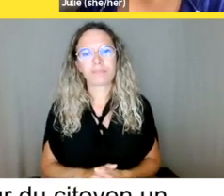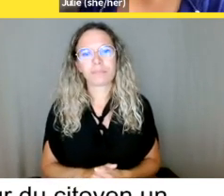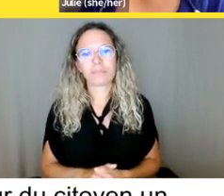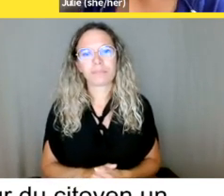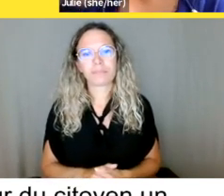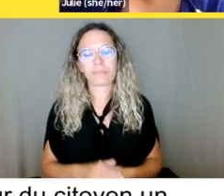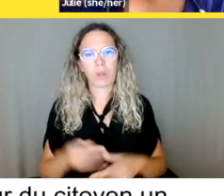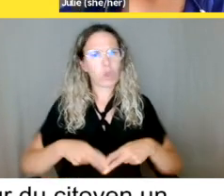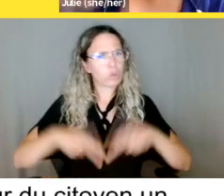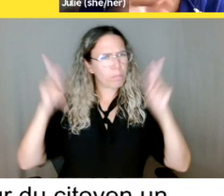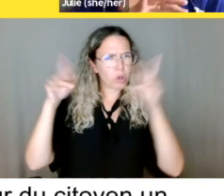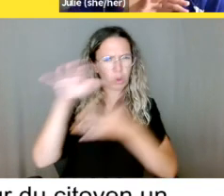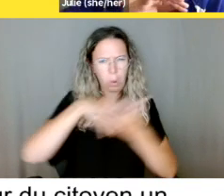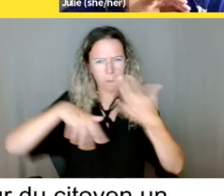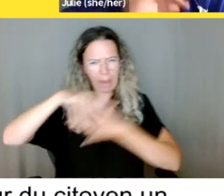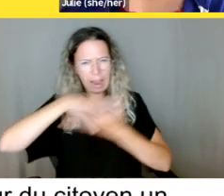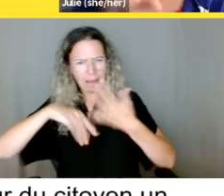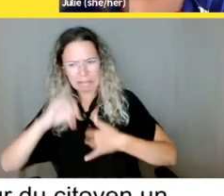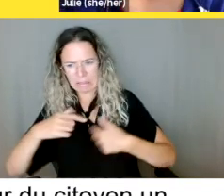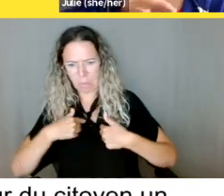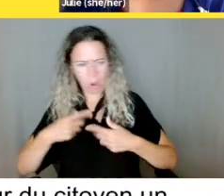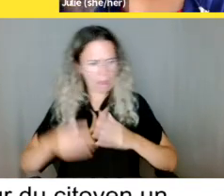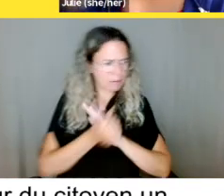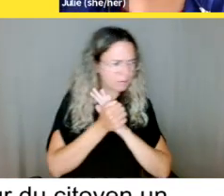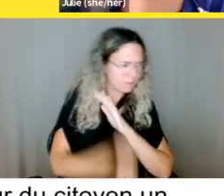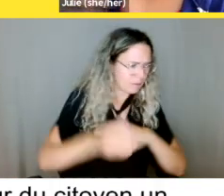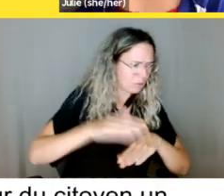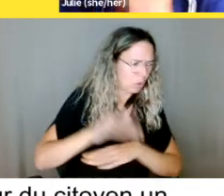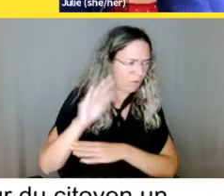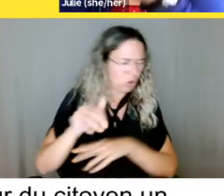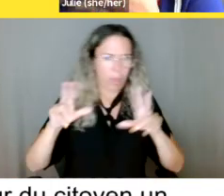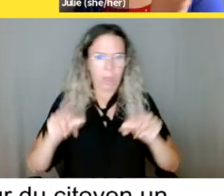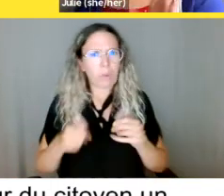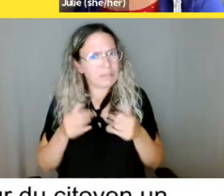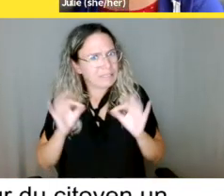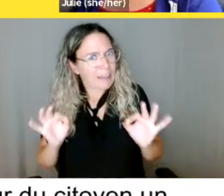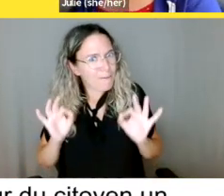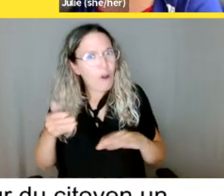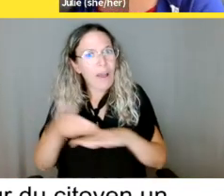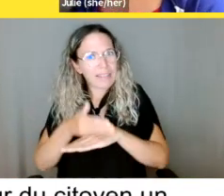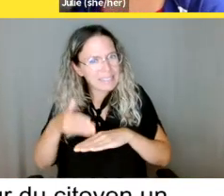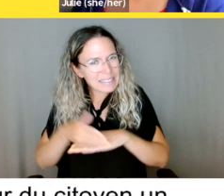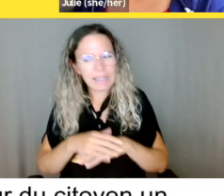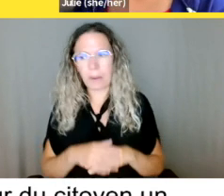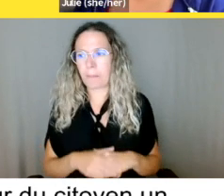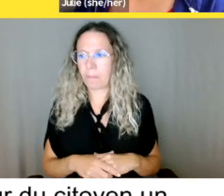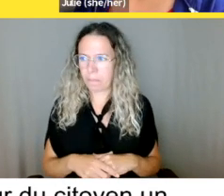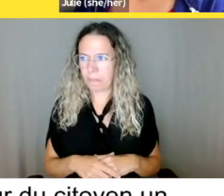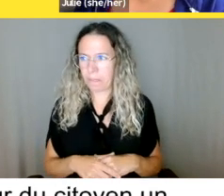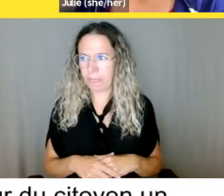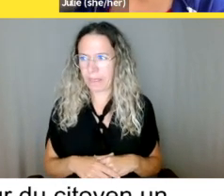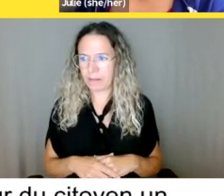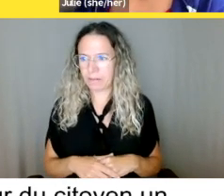où il y a des sections qui sont plus techniques, mais vous pouvez le lire et avoir vraiment le